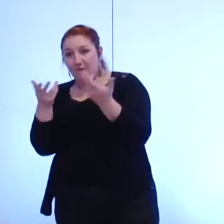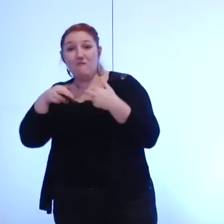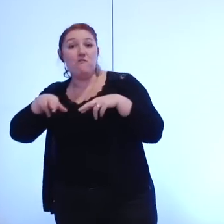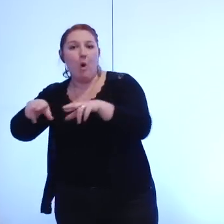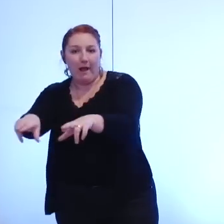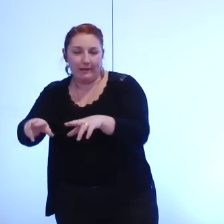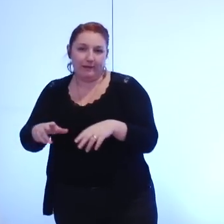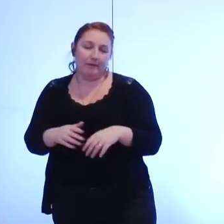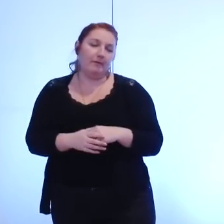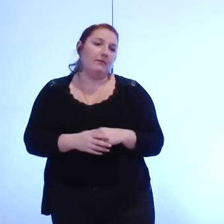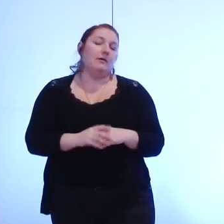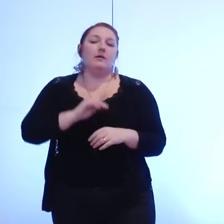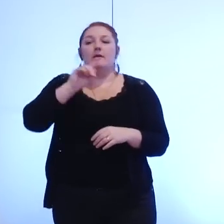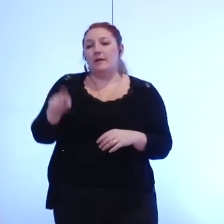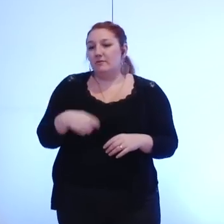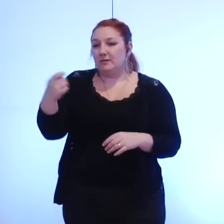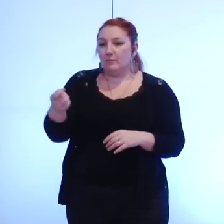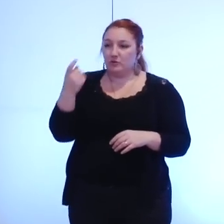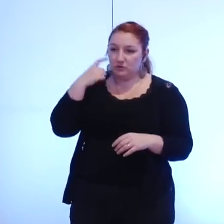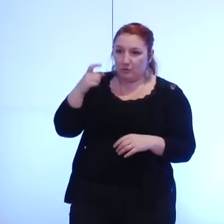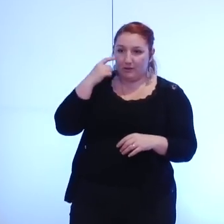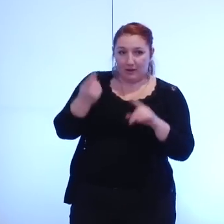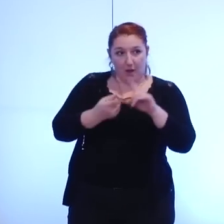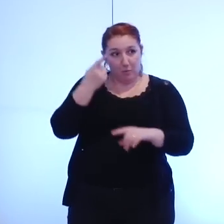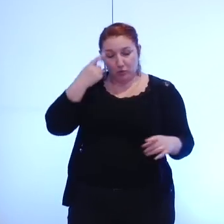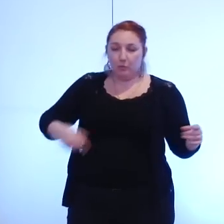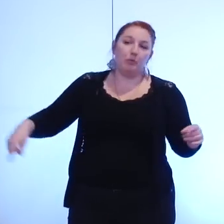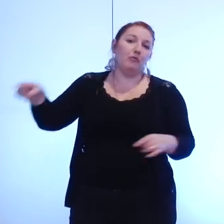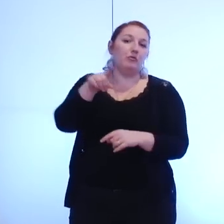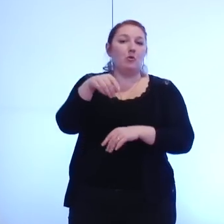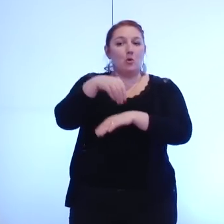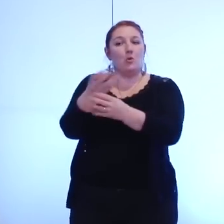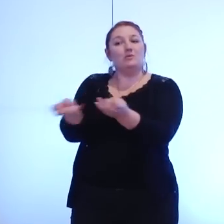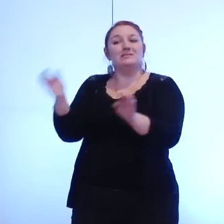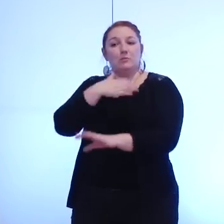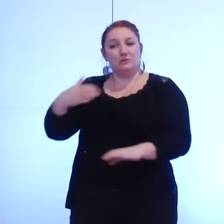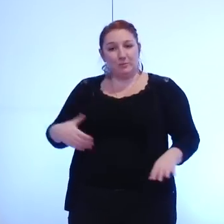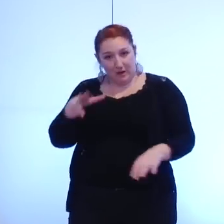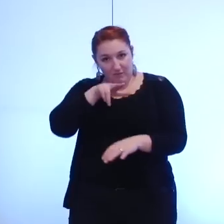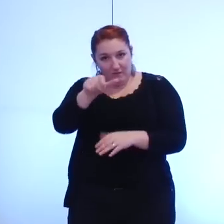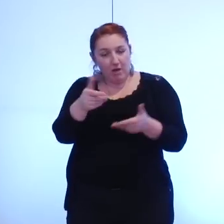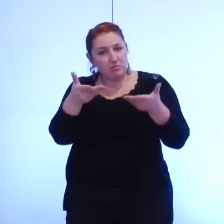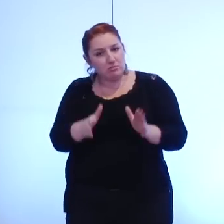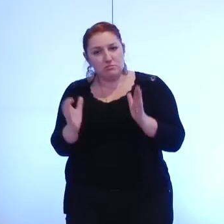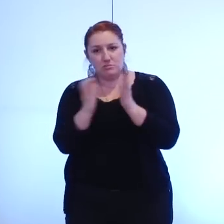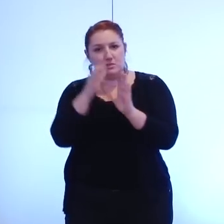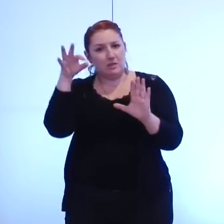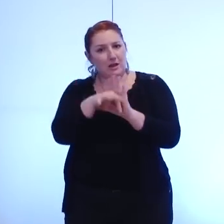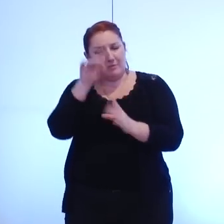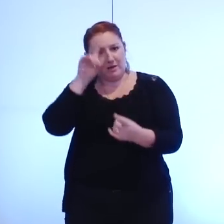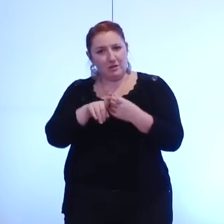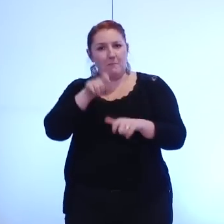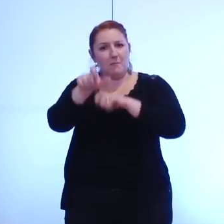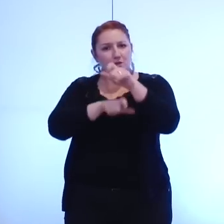qui était important pour les uns et les autres le conseil municipal aura à délibérer sur les transferts de personnel